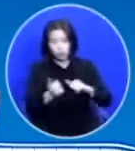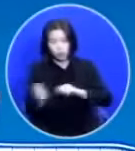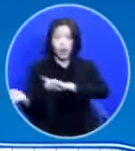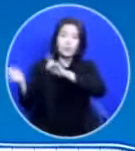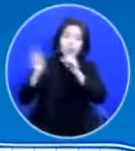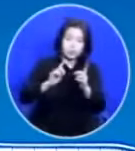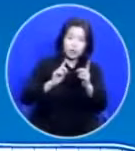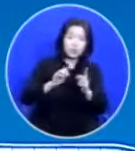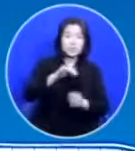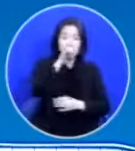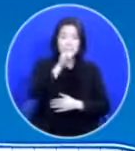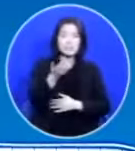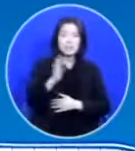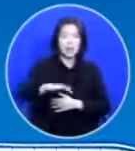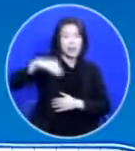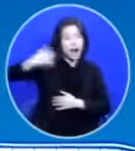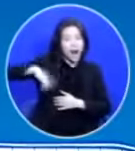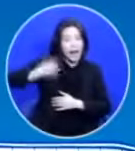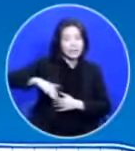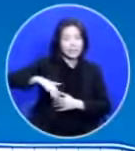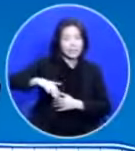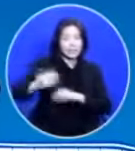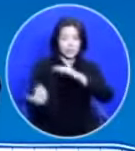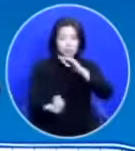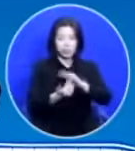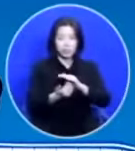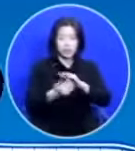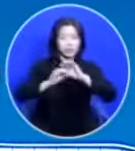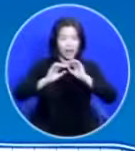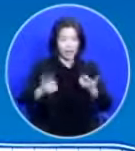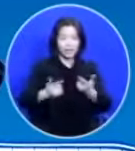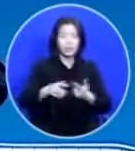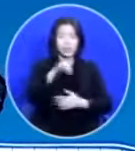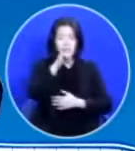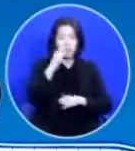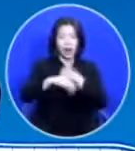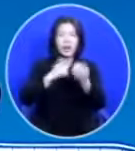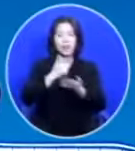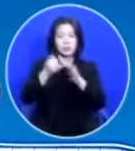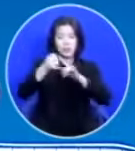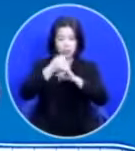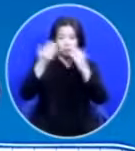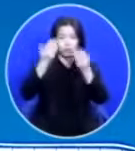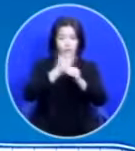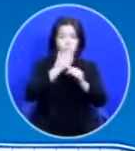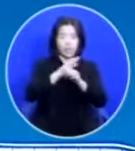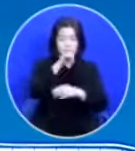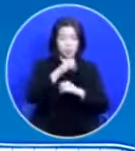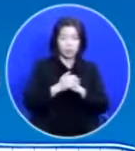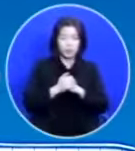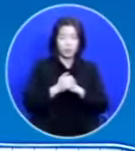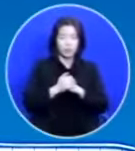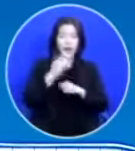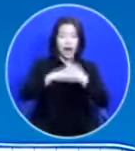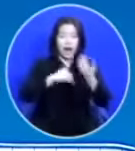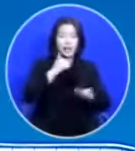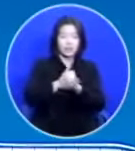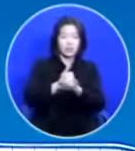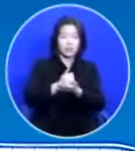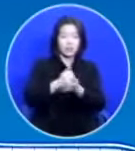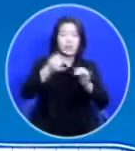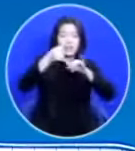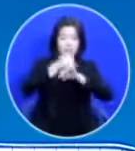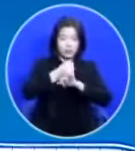하셨지만 아직까지 이루어지지 않은 게 있다니까 하나님의 약속하신 것 이 하나님의 약속이 바로 새